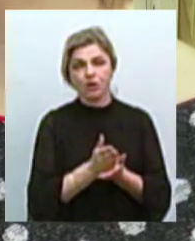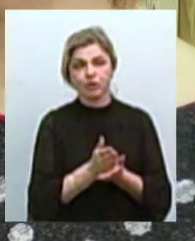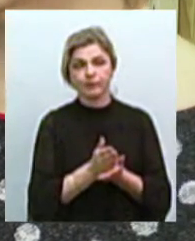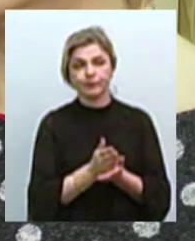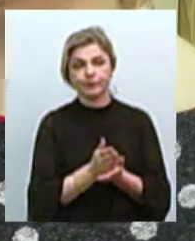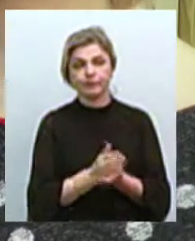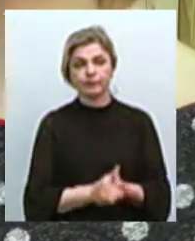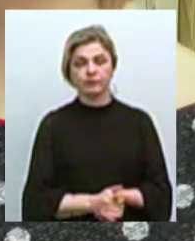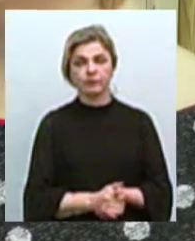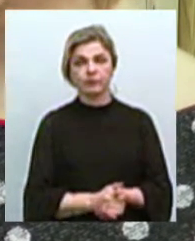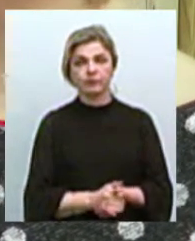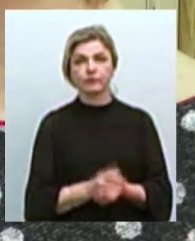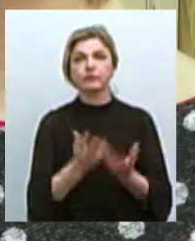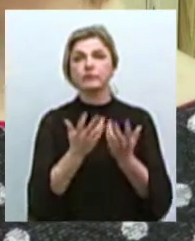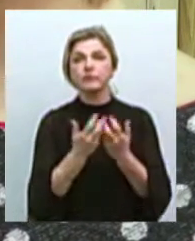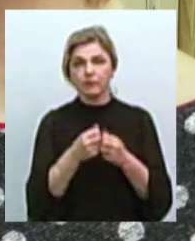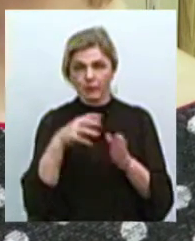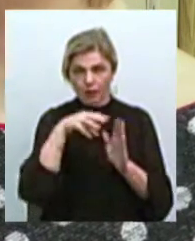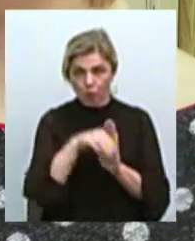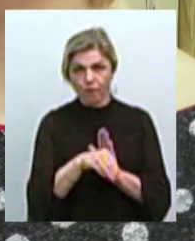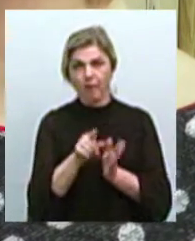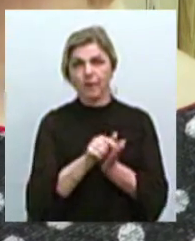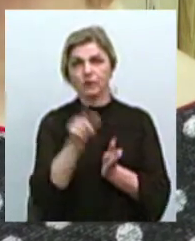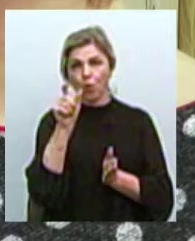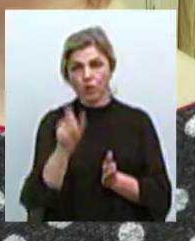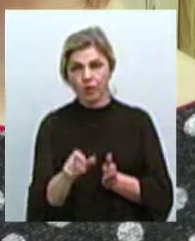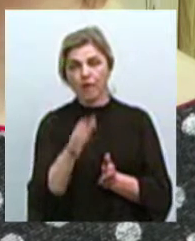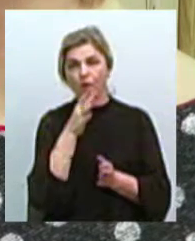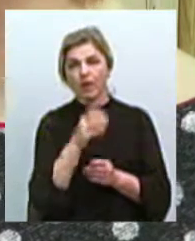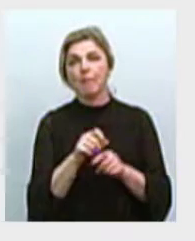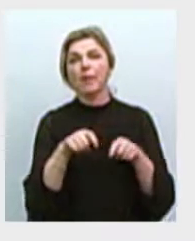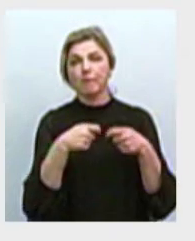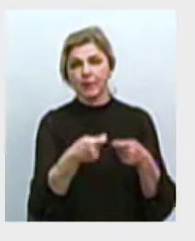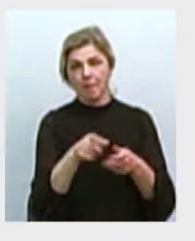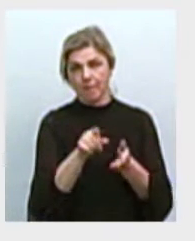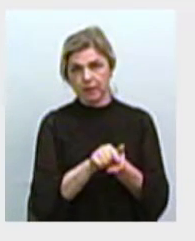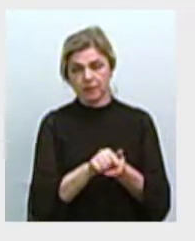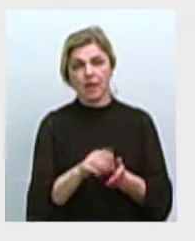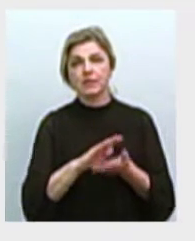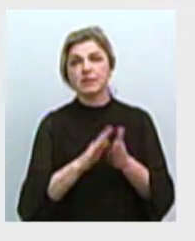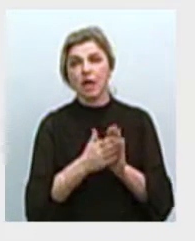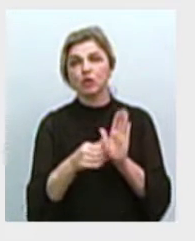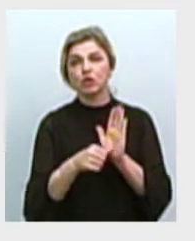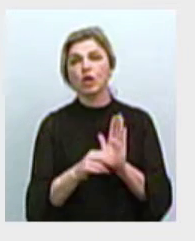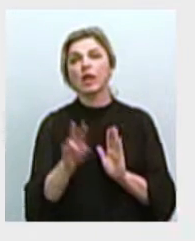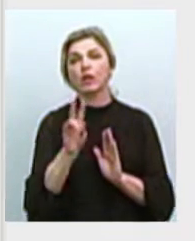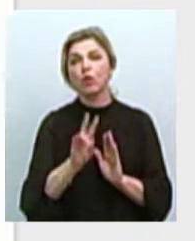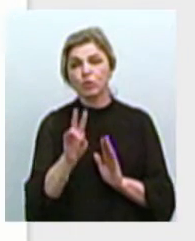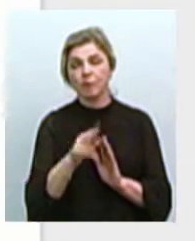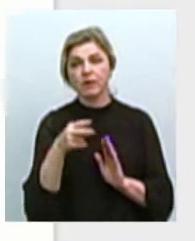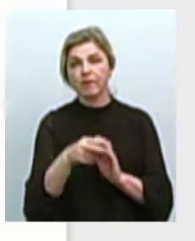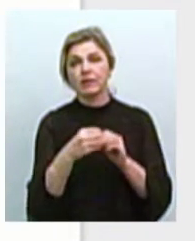зарахований пенсіонеру при призначенні пенсії. Станом на 6 листопада 2019